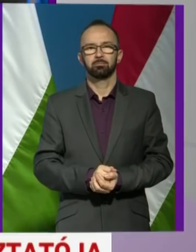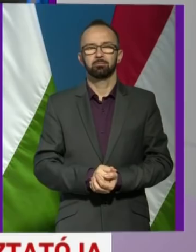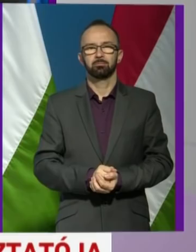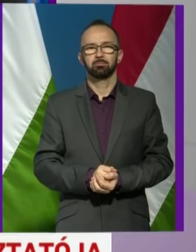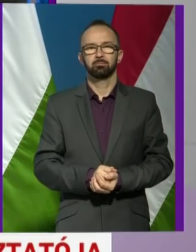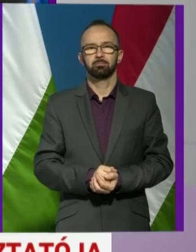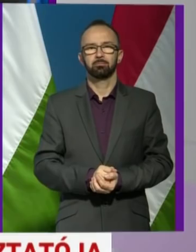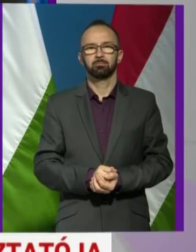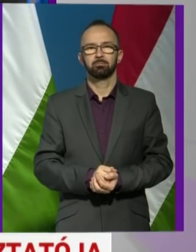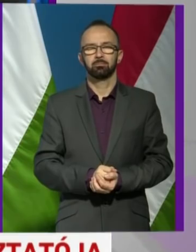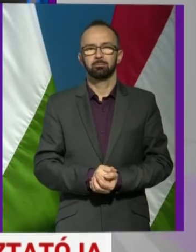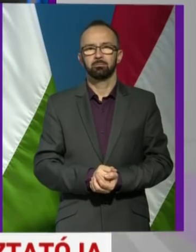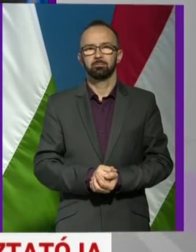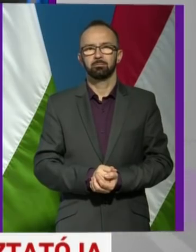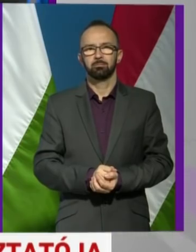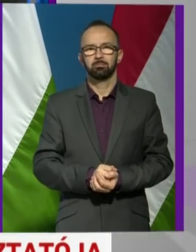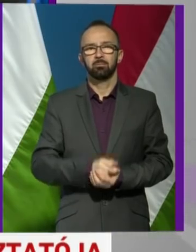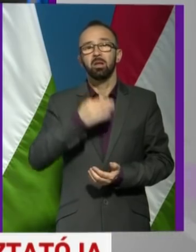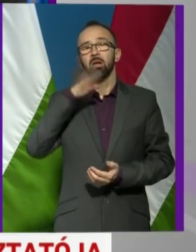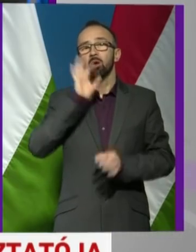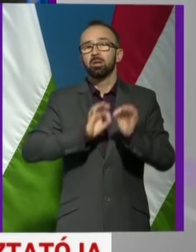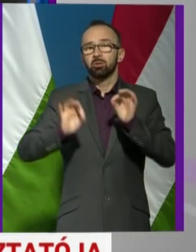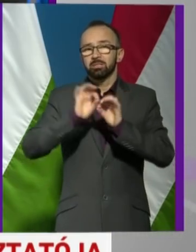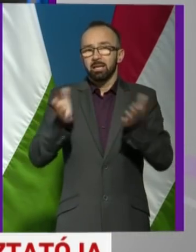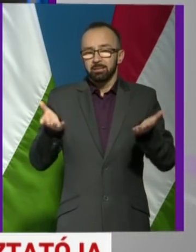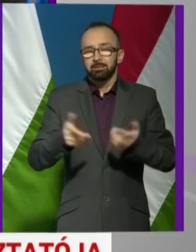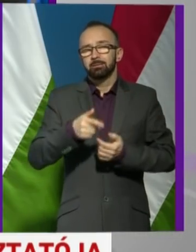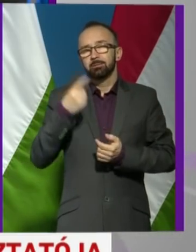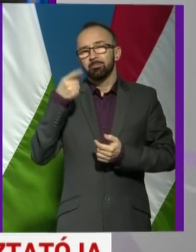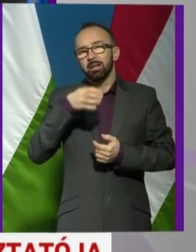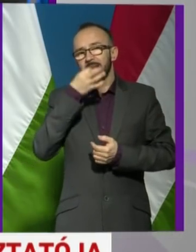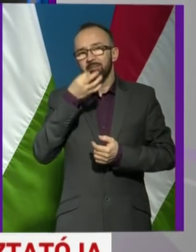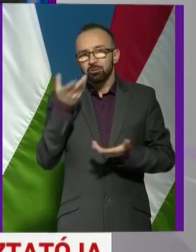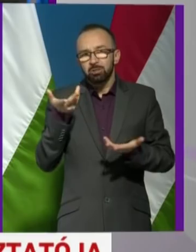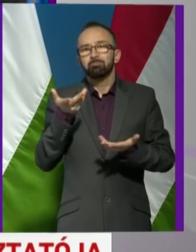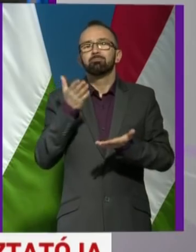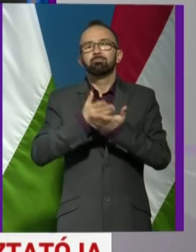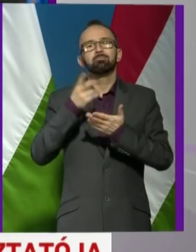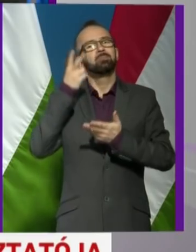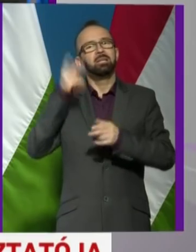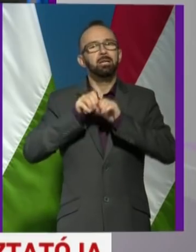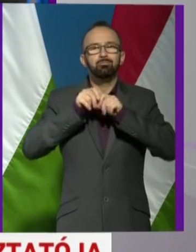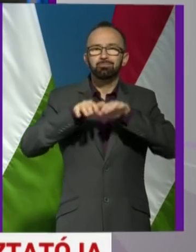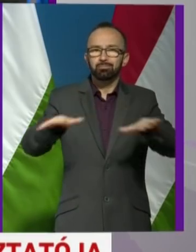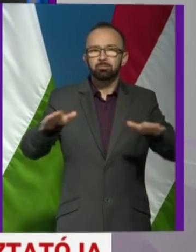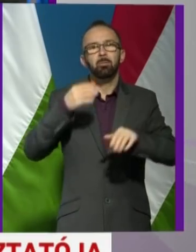Olaszország nyilván erre kíváncsi, hiszen elterjedt a hír, hogy